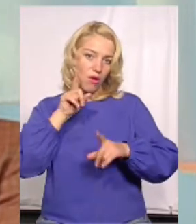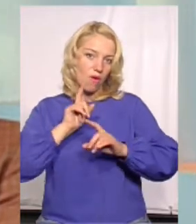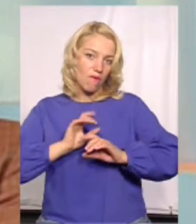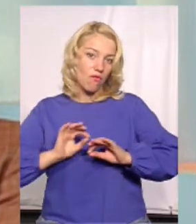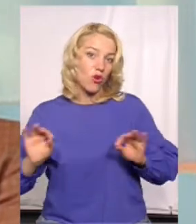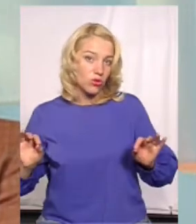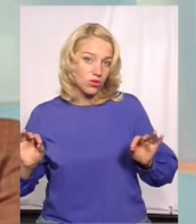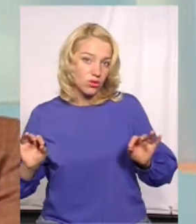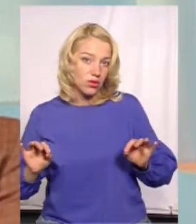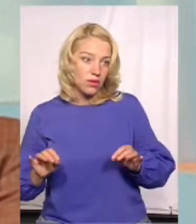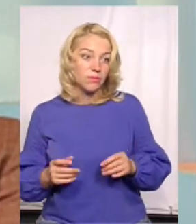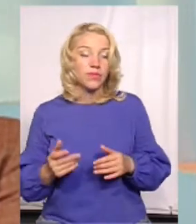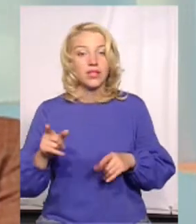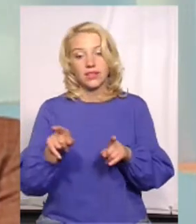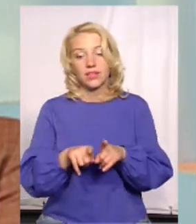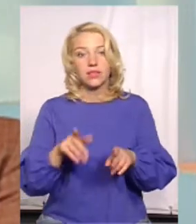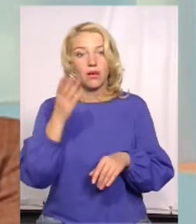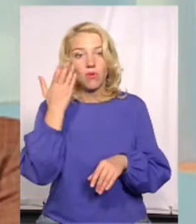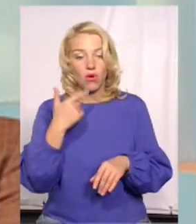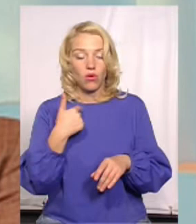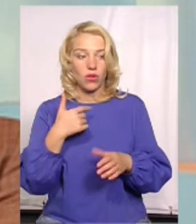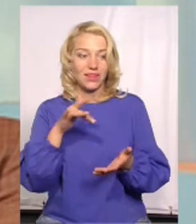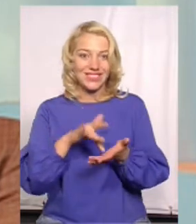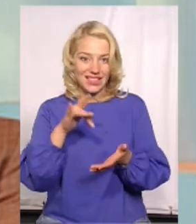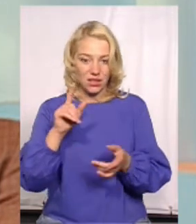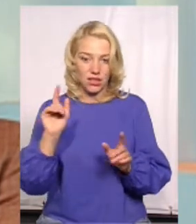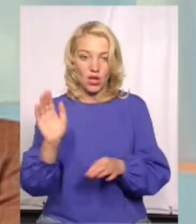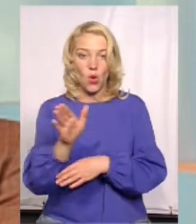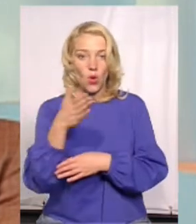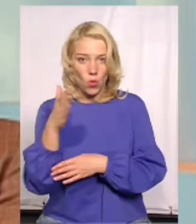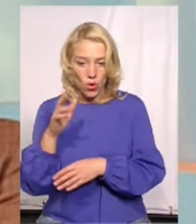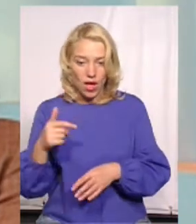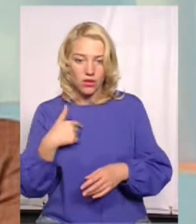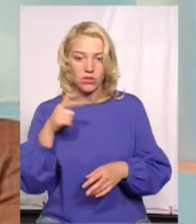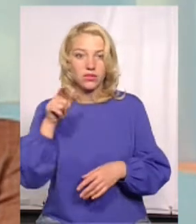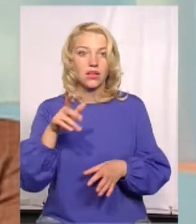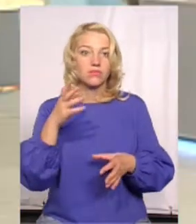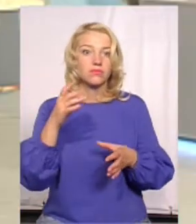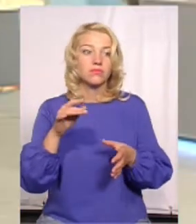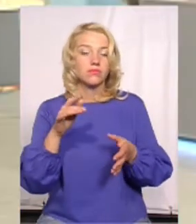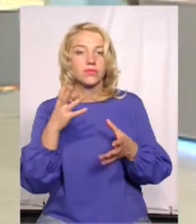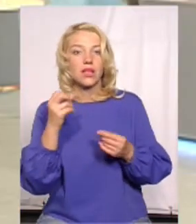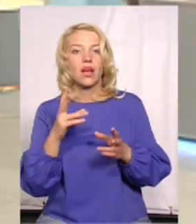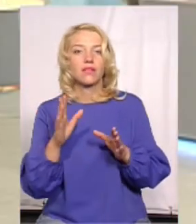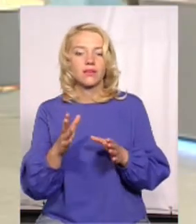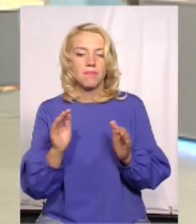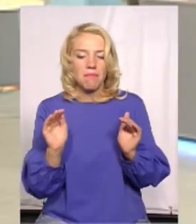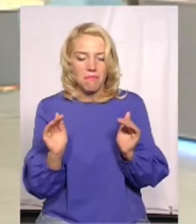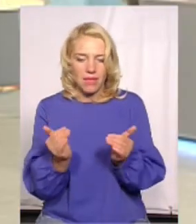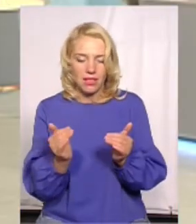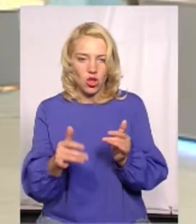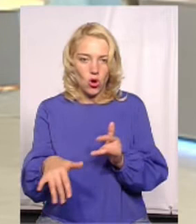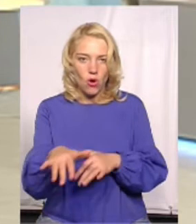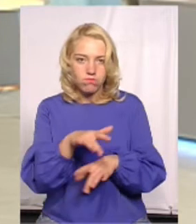комфорті. І так само, коли гуляє в центрі, а там ще більше людей, там взагалі такий, як мікро-мегаполіс,